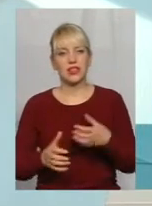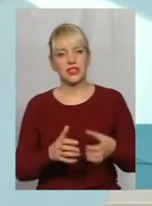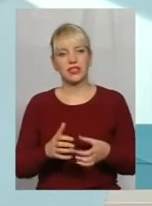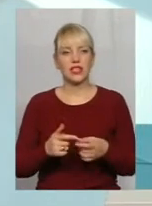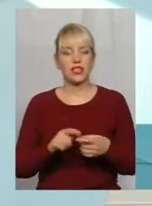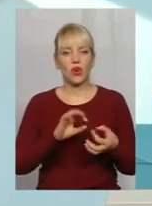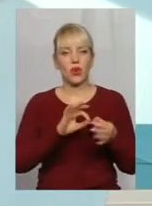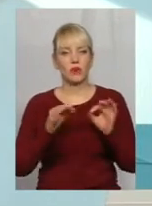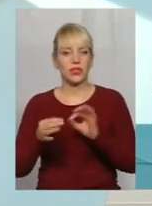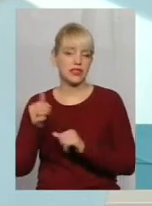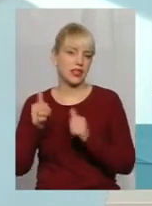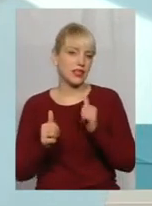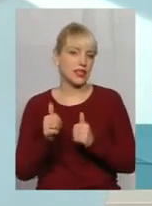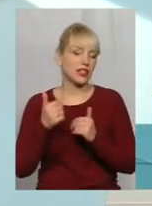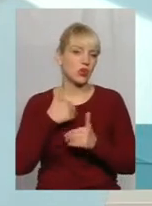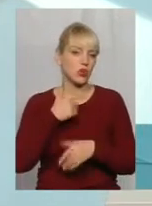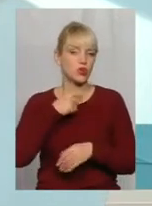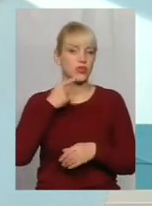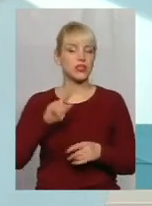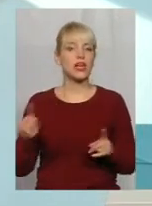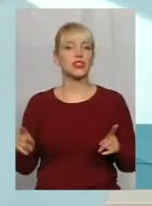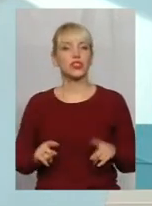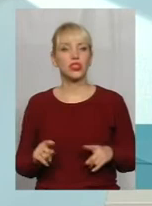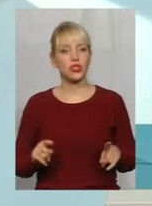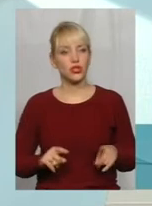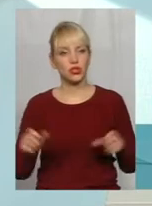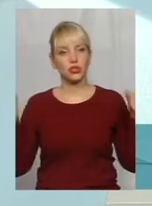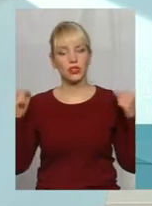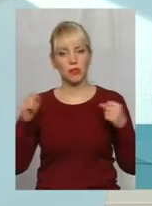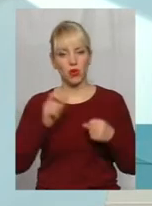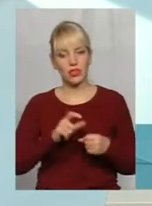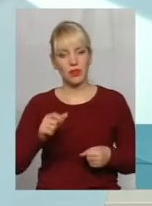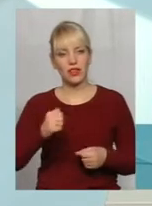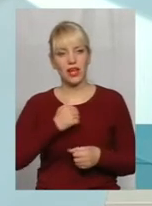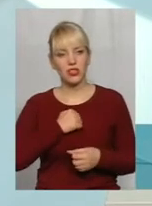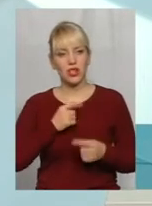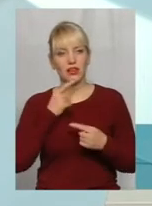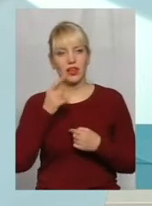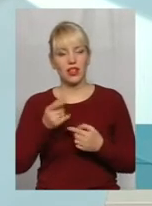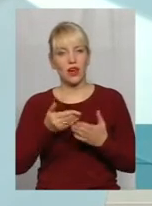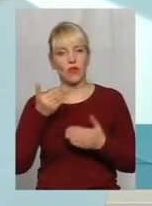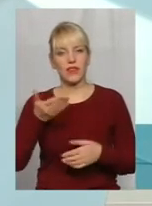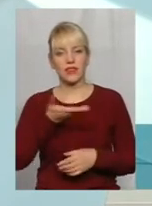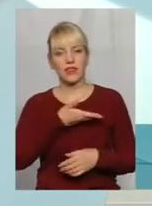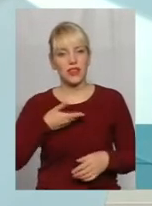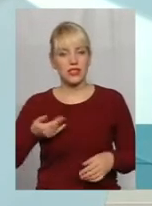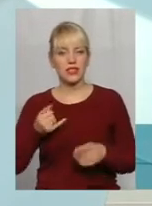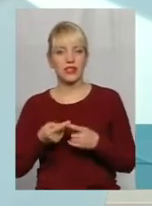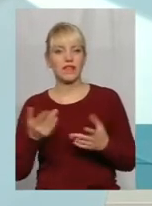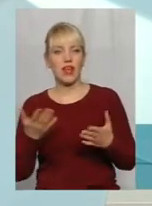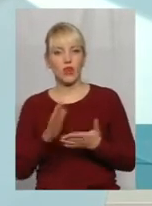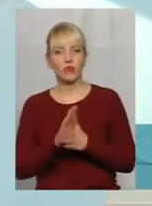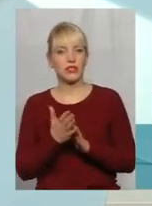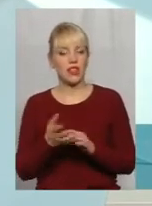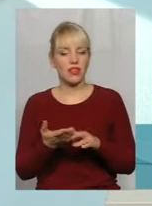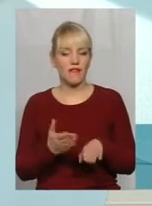Олімпійській ігри. Хочу зазначити, що спортсмени, на жаль, далеко від нас і в якому кожній стані важко